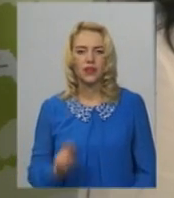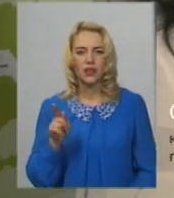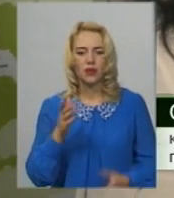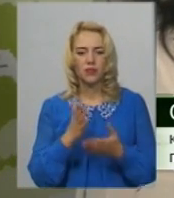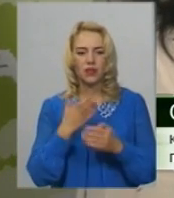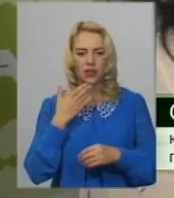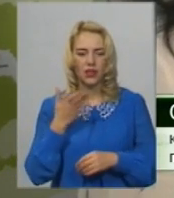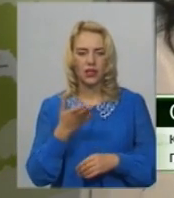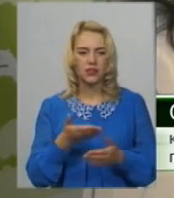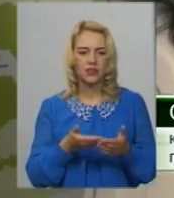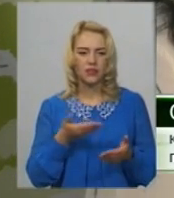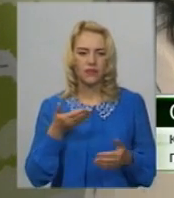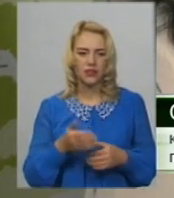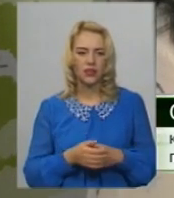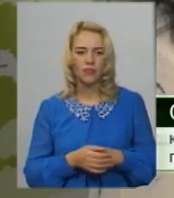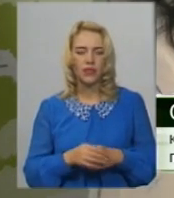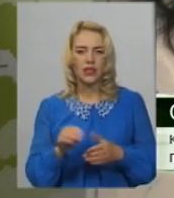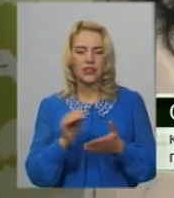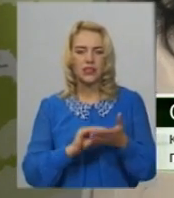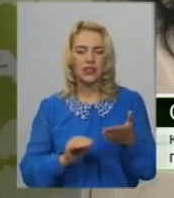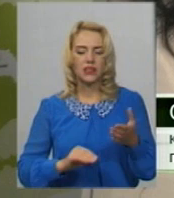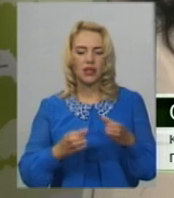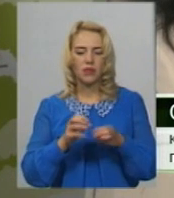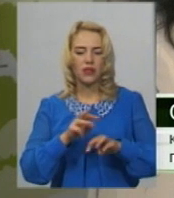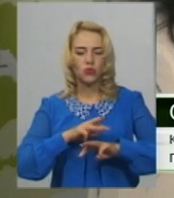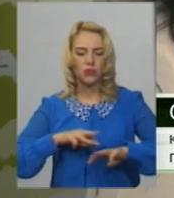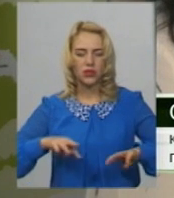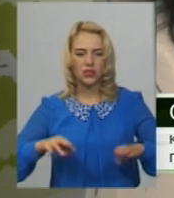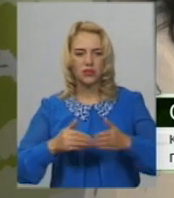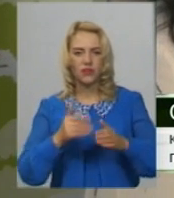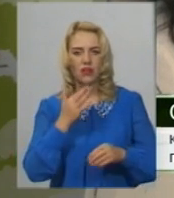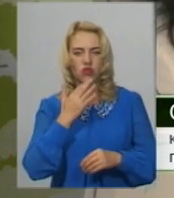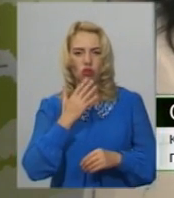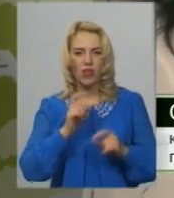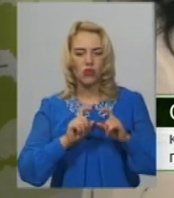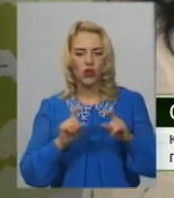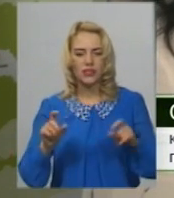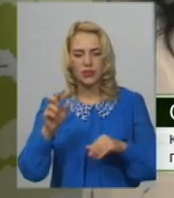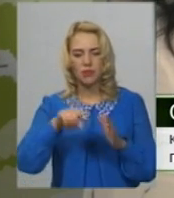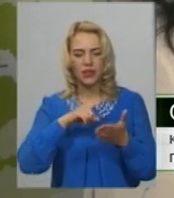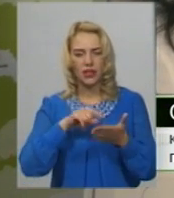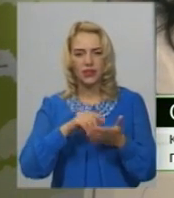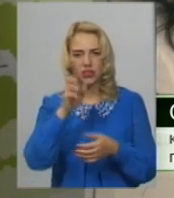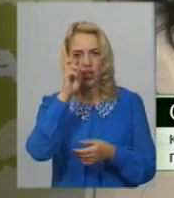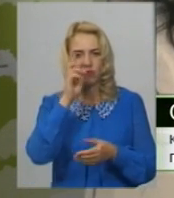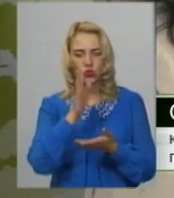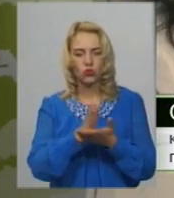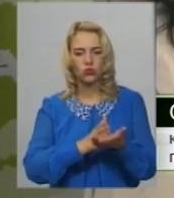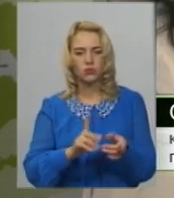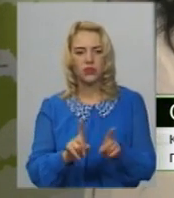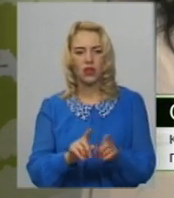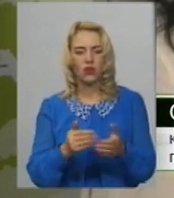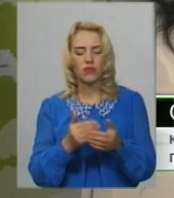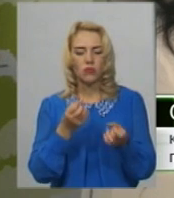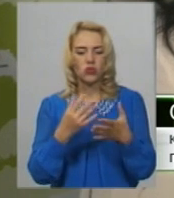лекції від секретаріату кабінету міністрів, від Національного агентства з питань державної служби, а також від